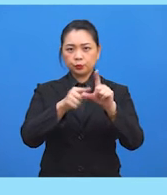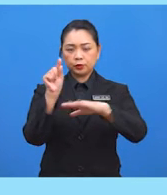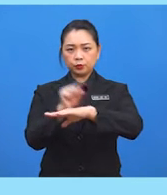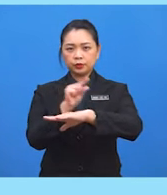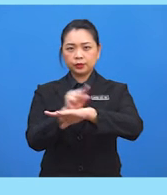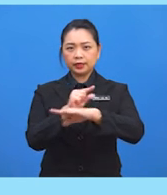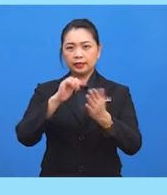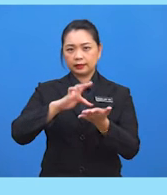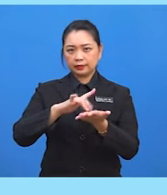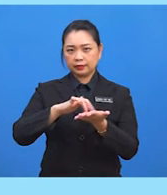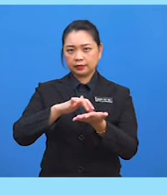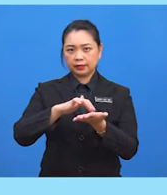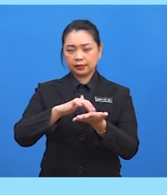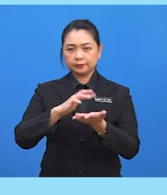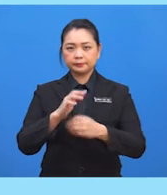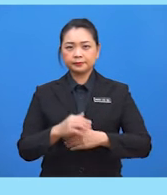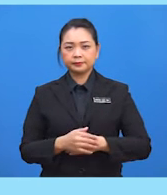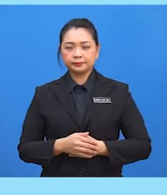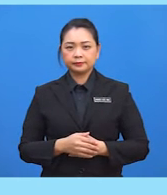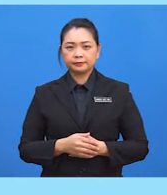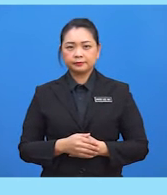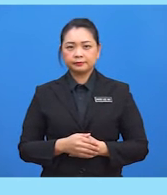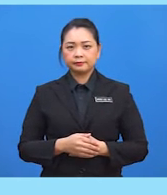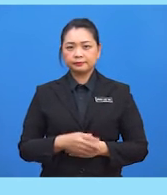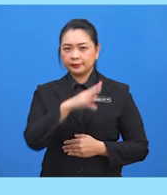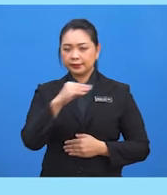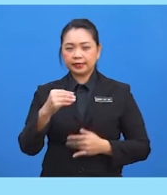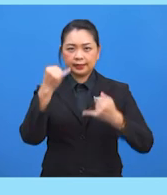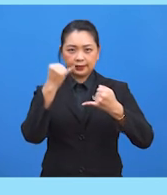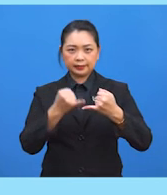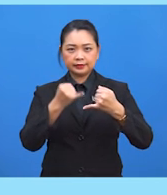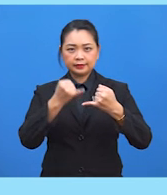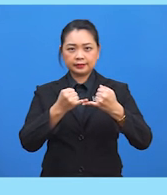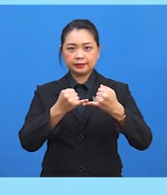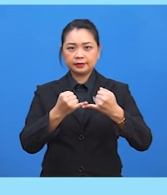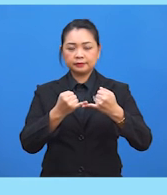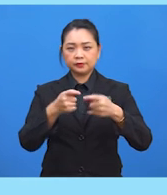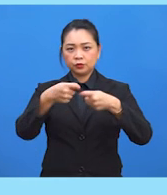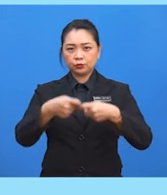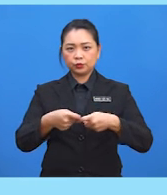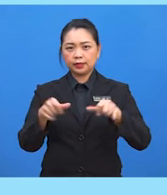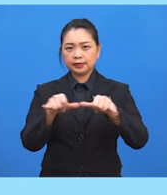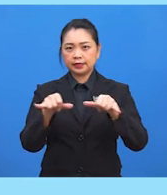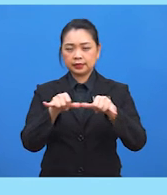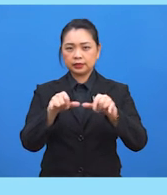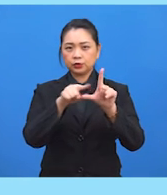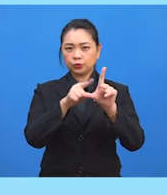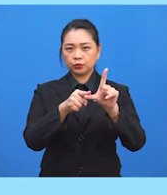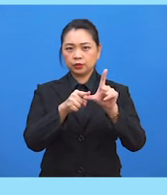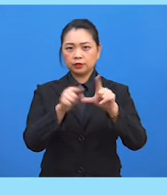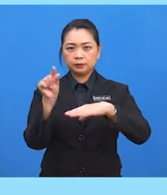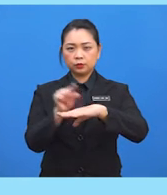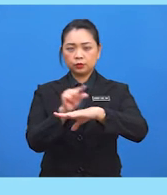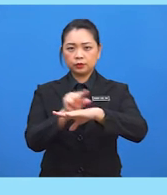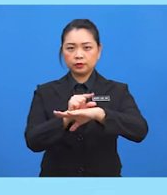kaklitor saintifik. Dan yang keakhir, menentukan saiz sudut menggunakan